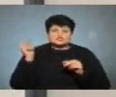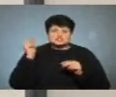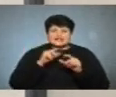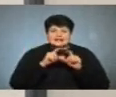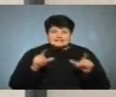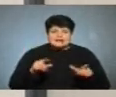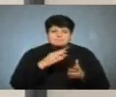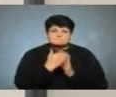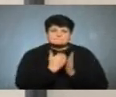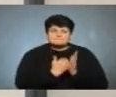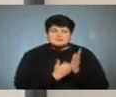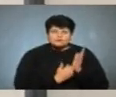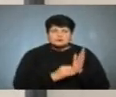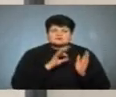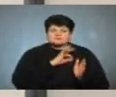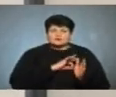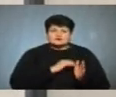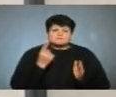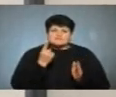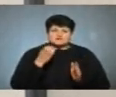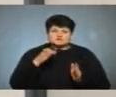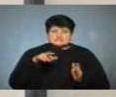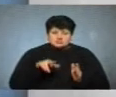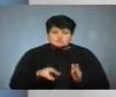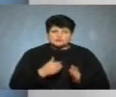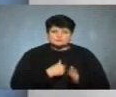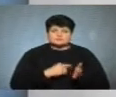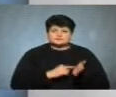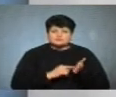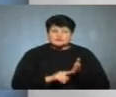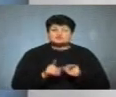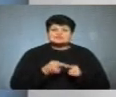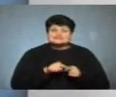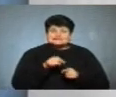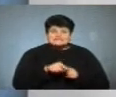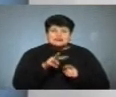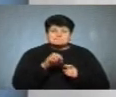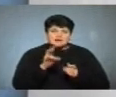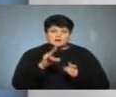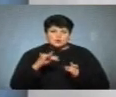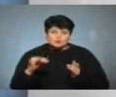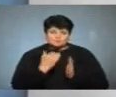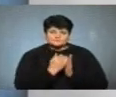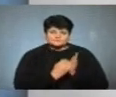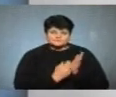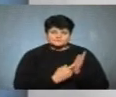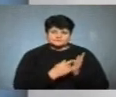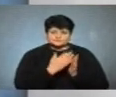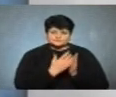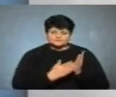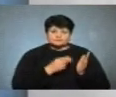з 1 січня. Хочу наголосити, що це меню буде мати